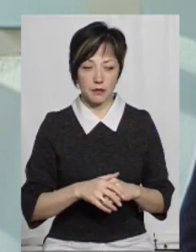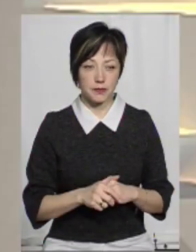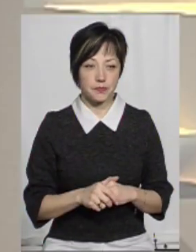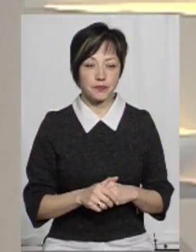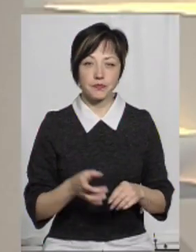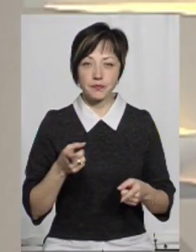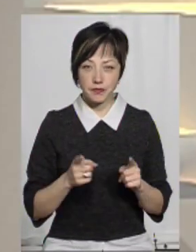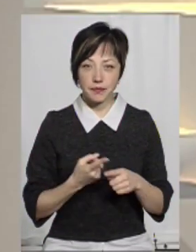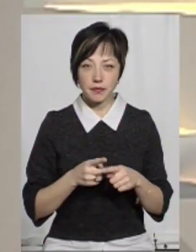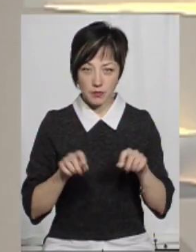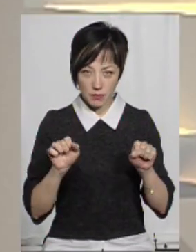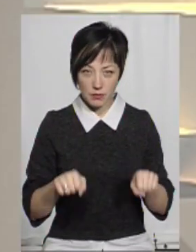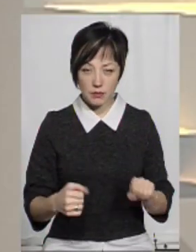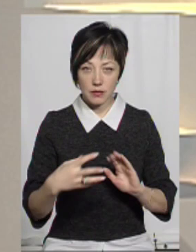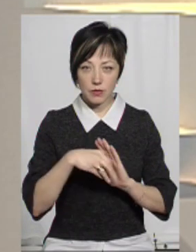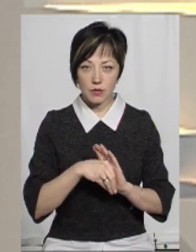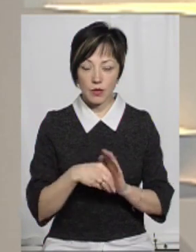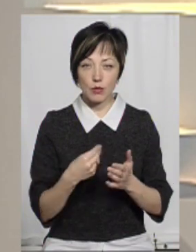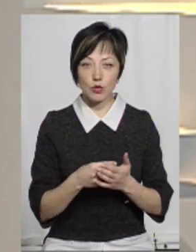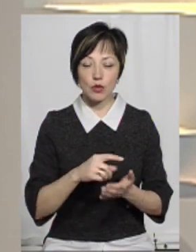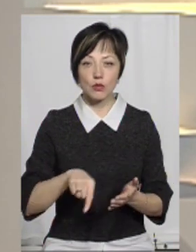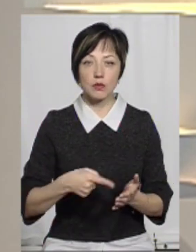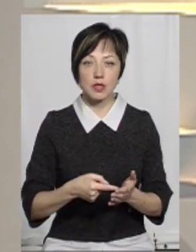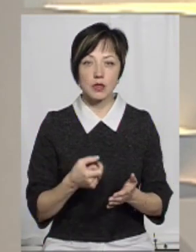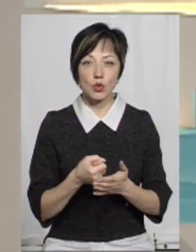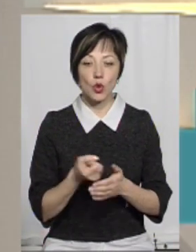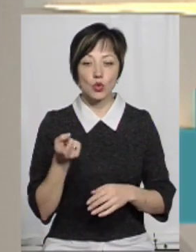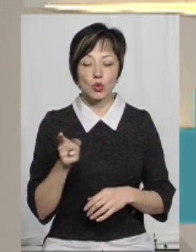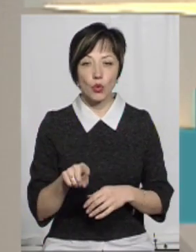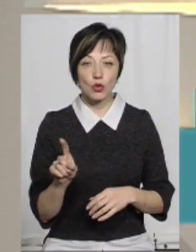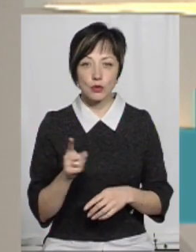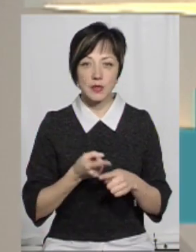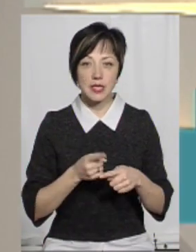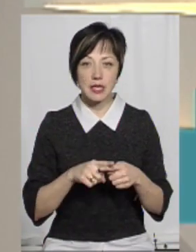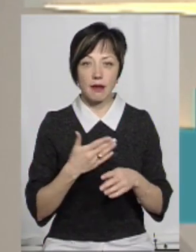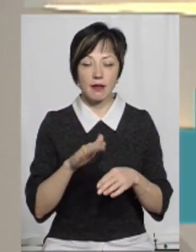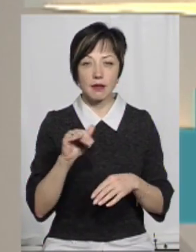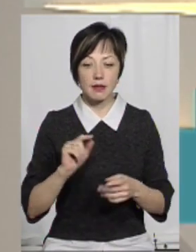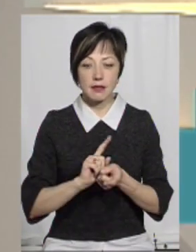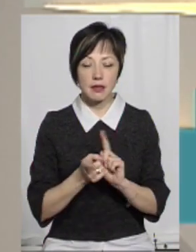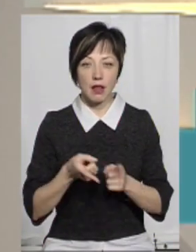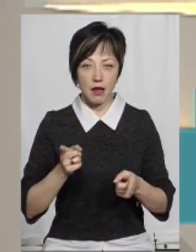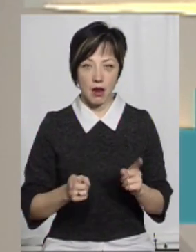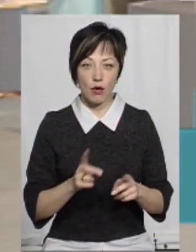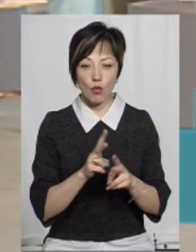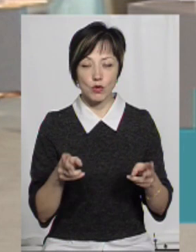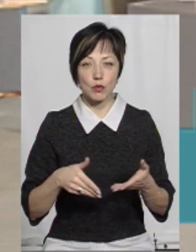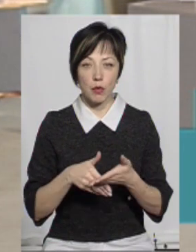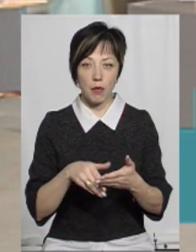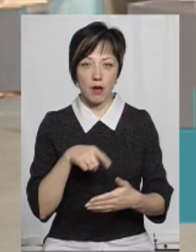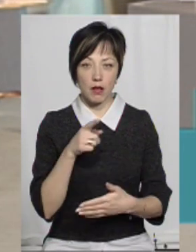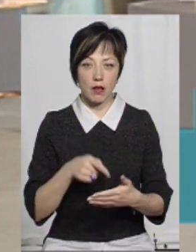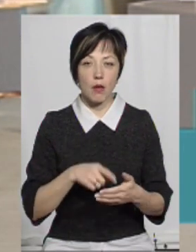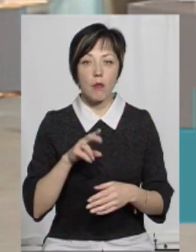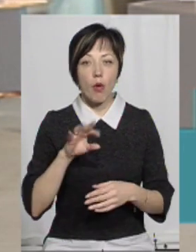Насправді, це реально долучитись у бюджету міста до того, щоб ці кредити стали реальними і комусь допомагали?